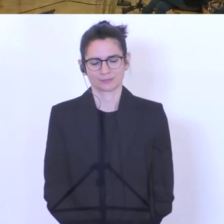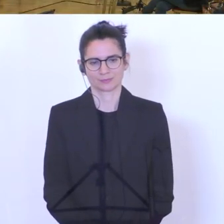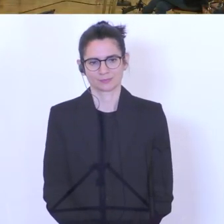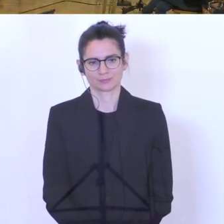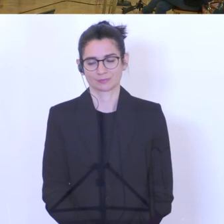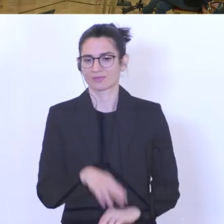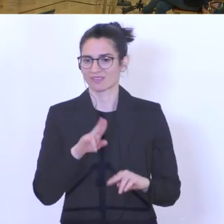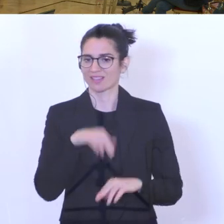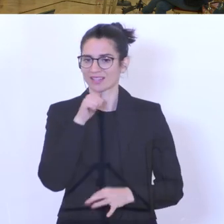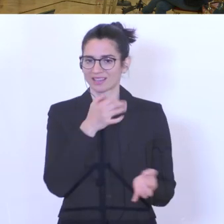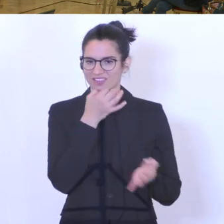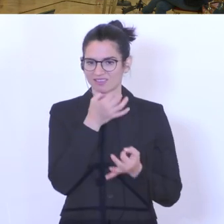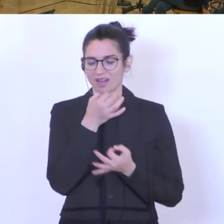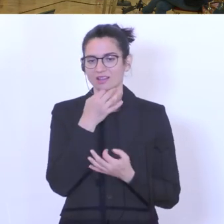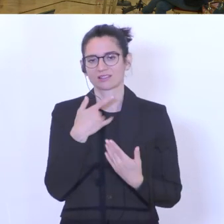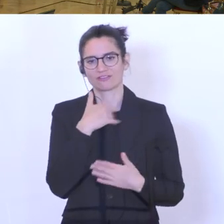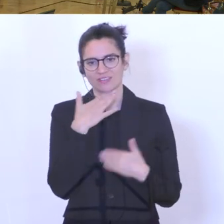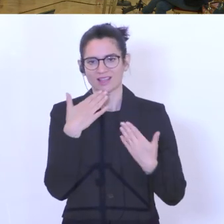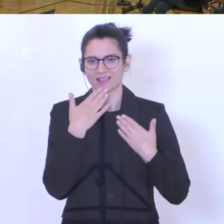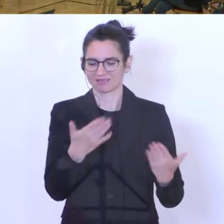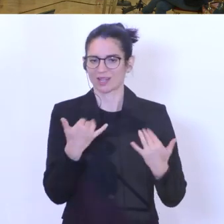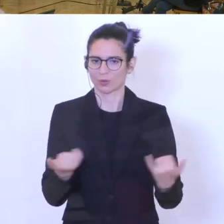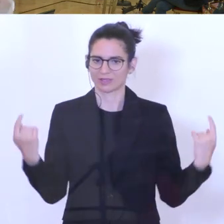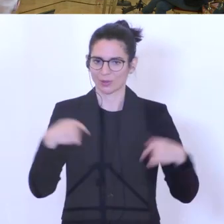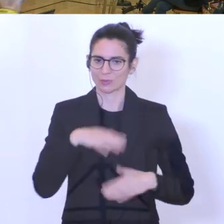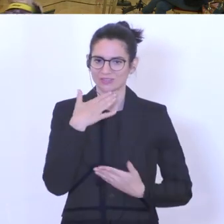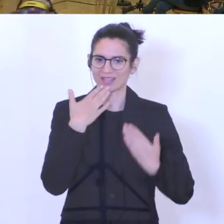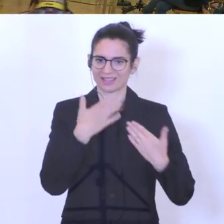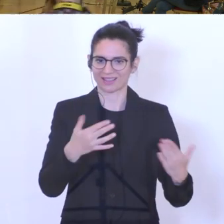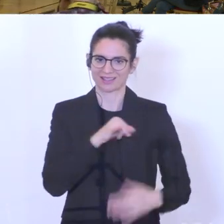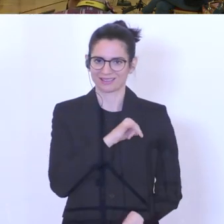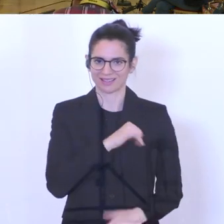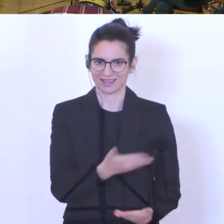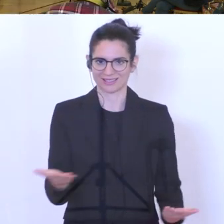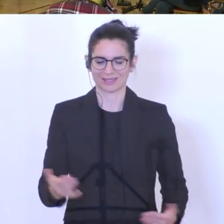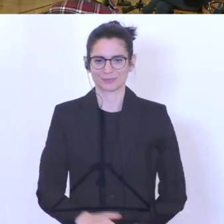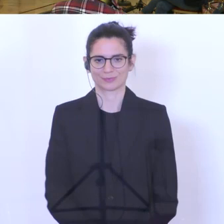Wenn es keine weiteren Fragen mehr gibt, dann vielen Dank fürs Kommen und vielen Dank für Ihr Interesse.